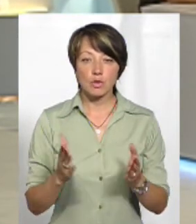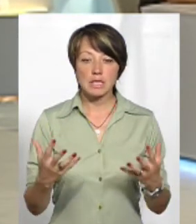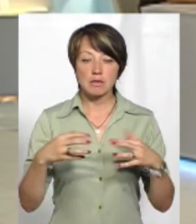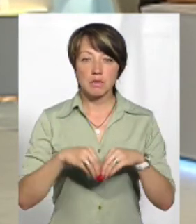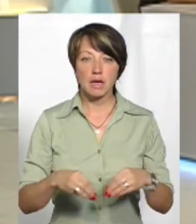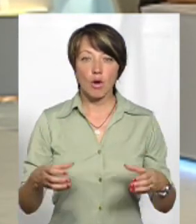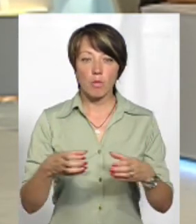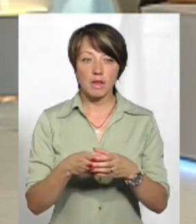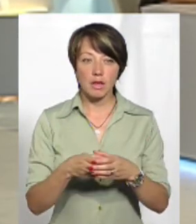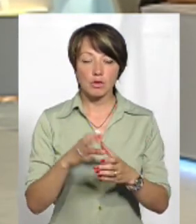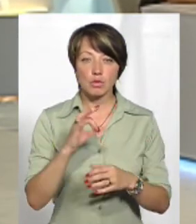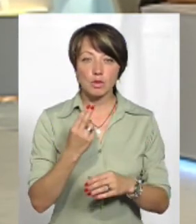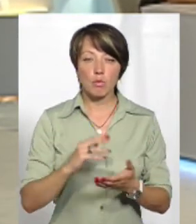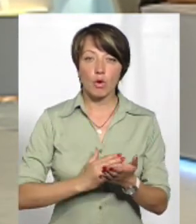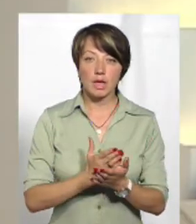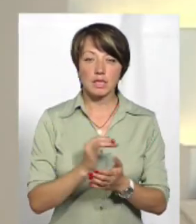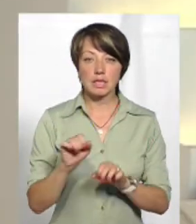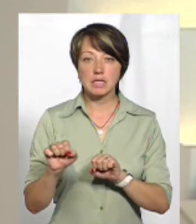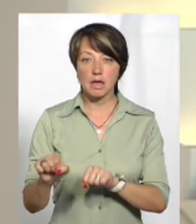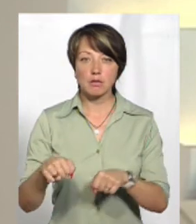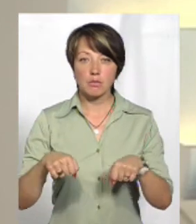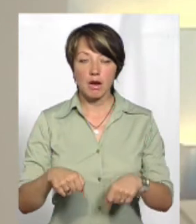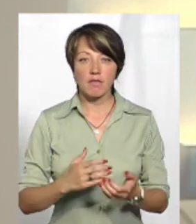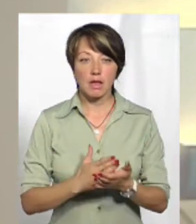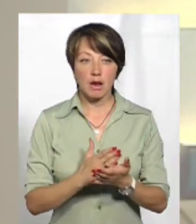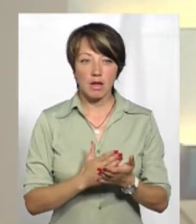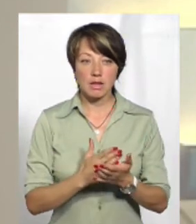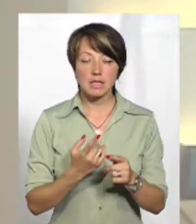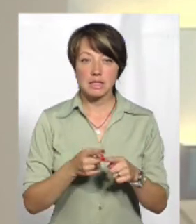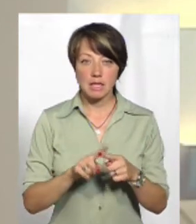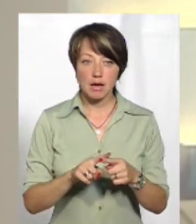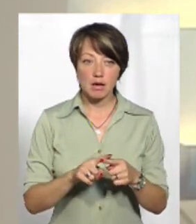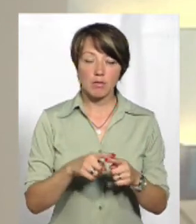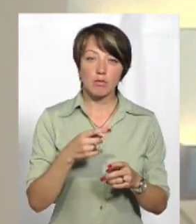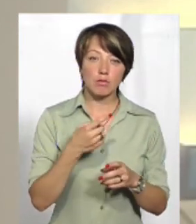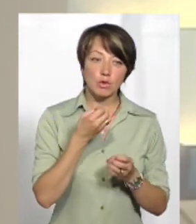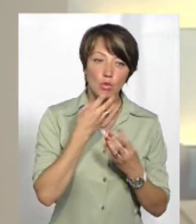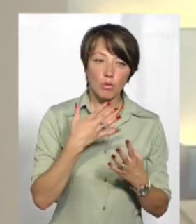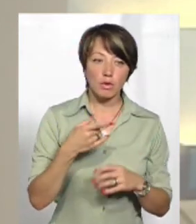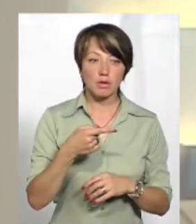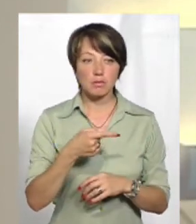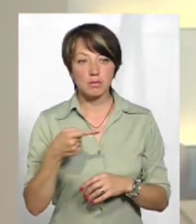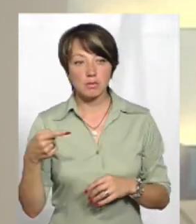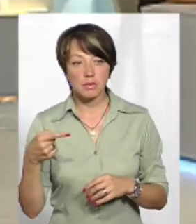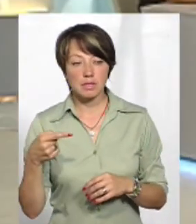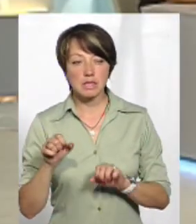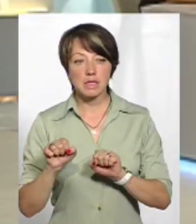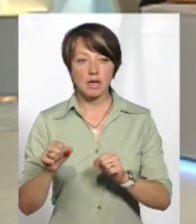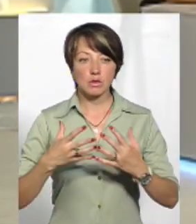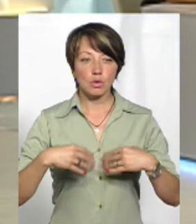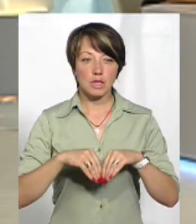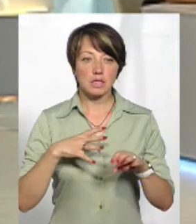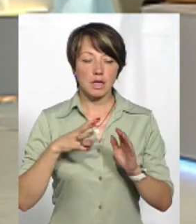спільний комітет соціальної політики та захисту прав ветеранів. Оце спрацює у плюс чи в мінус захисту